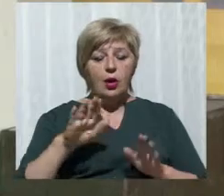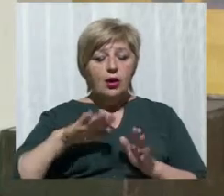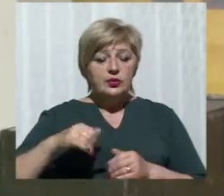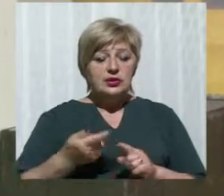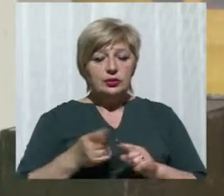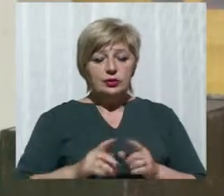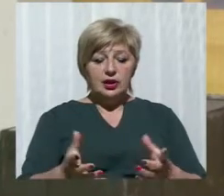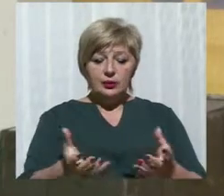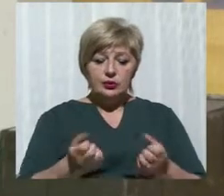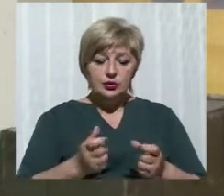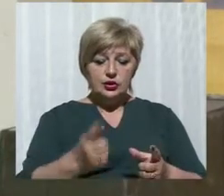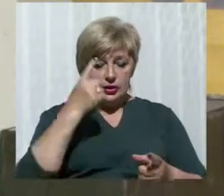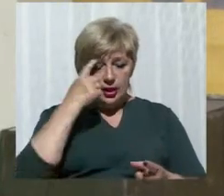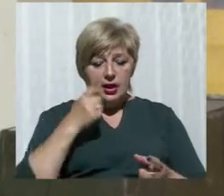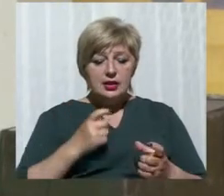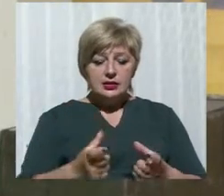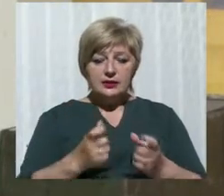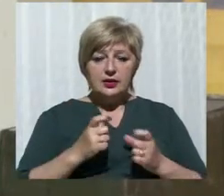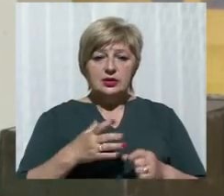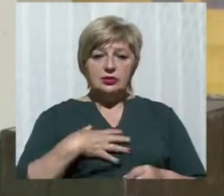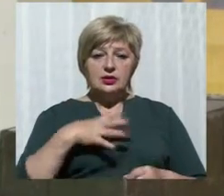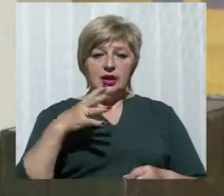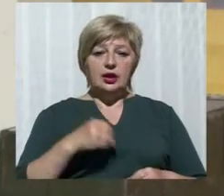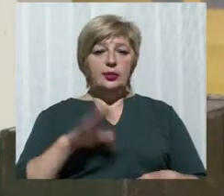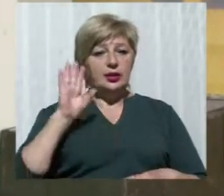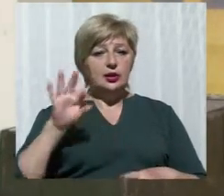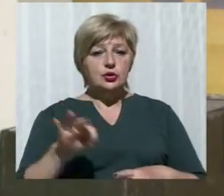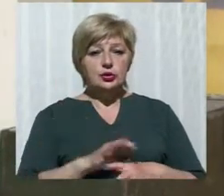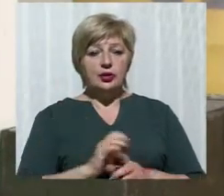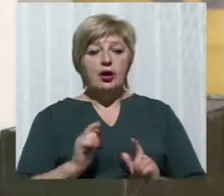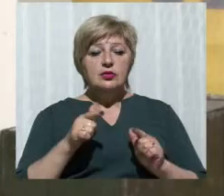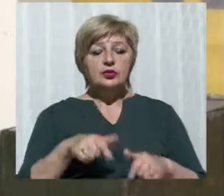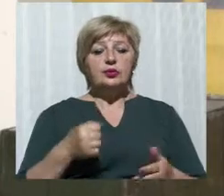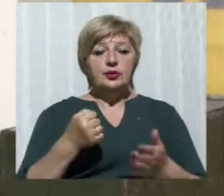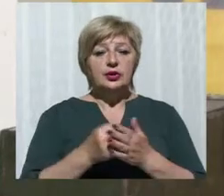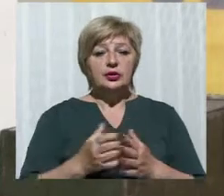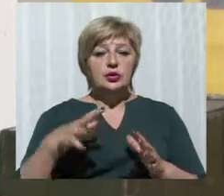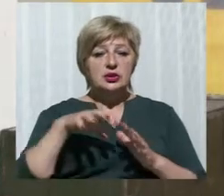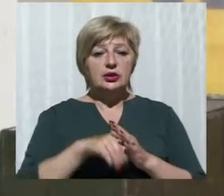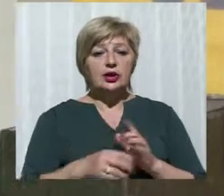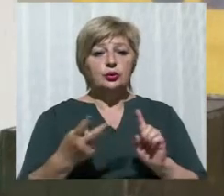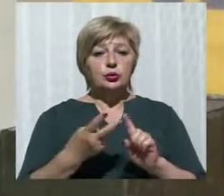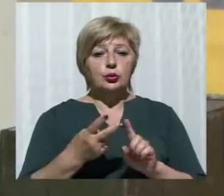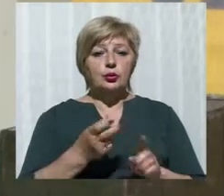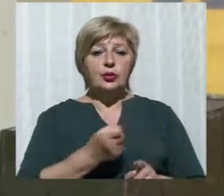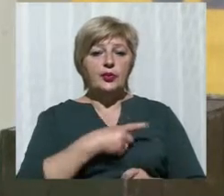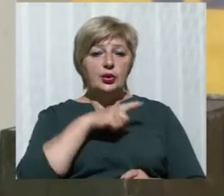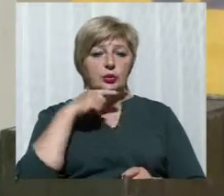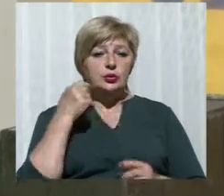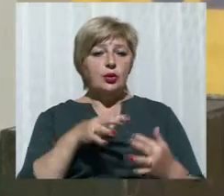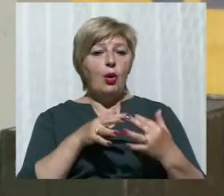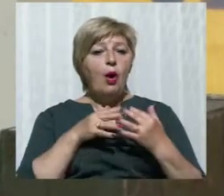у 43-му році. «Вона вступила до складу Другого білоруського фронту і в складі